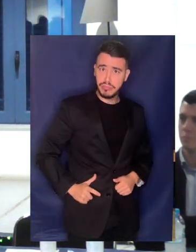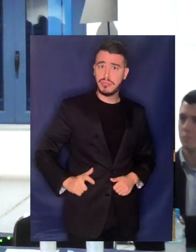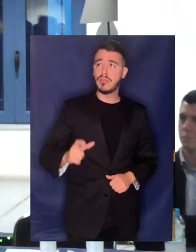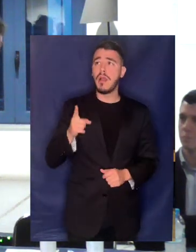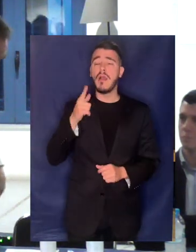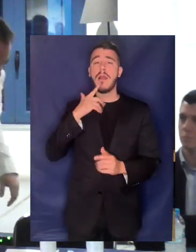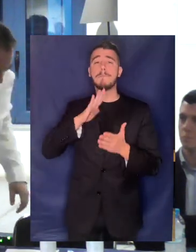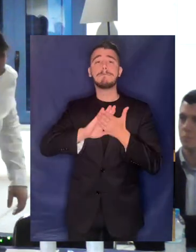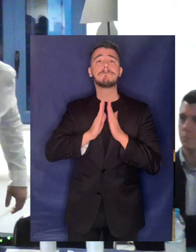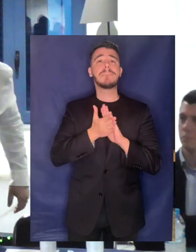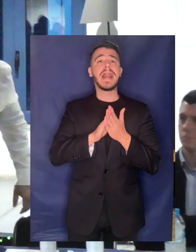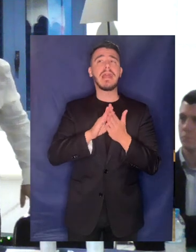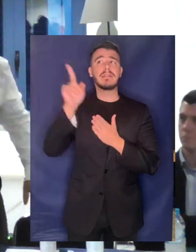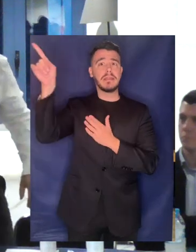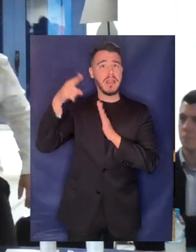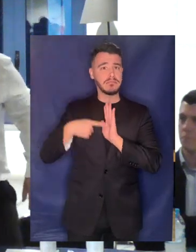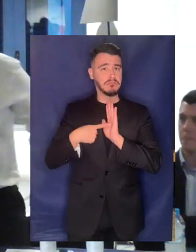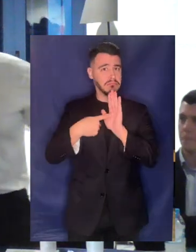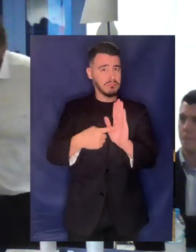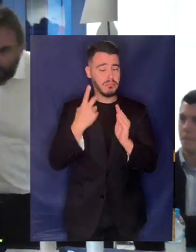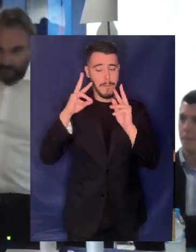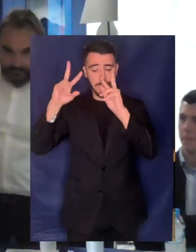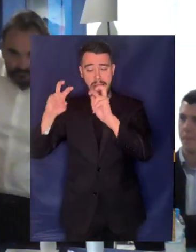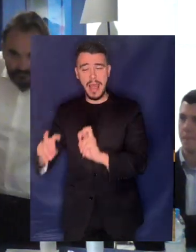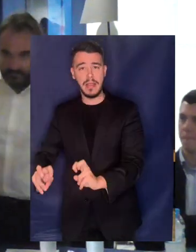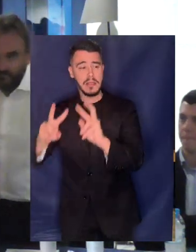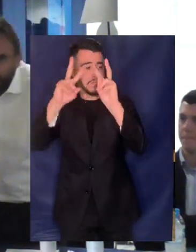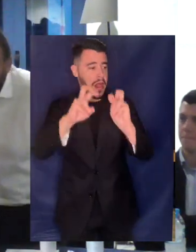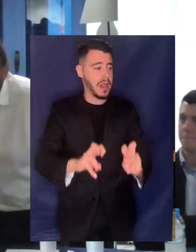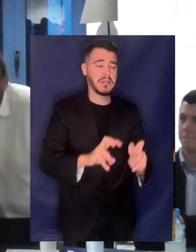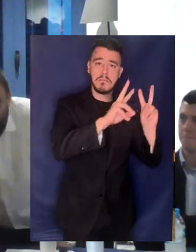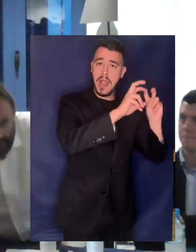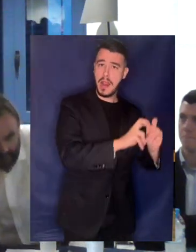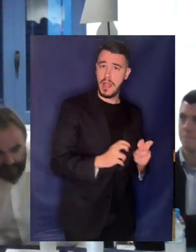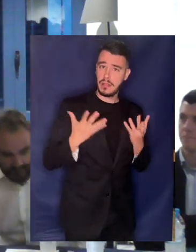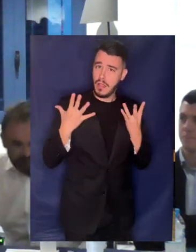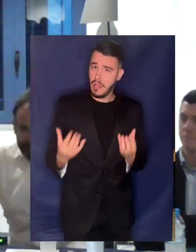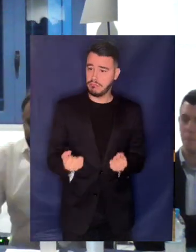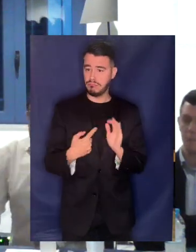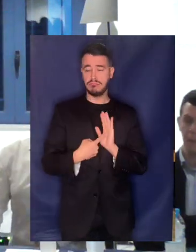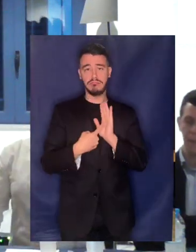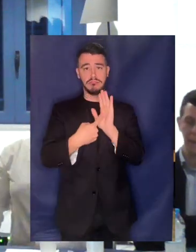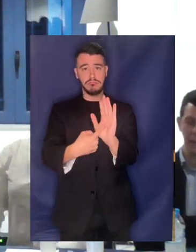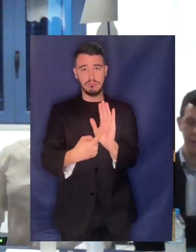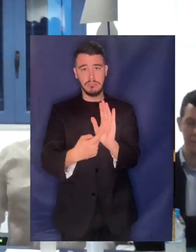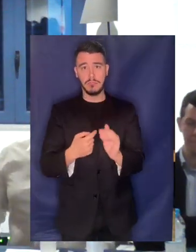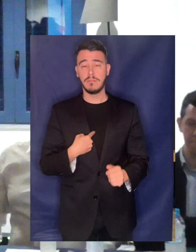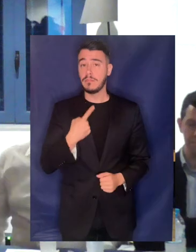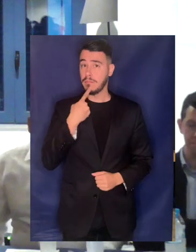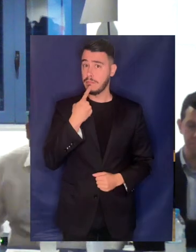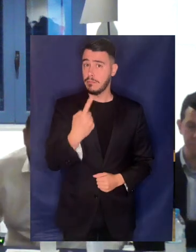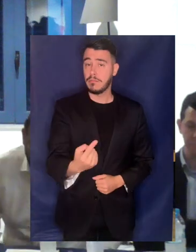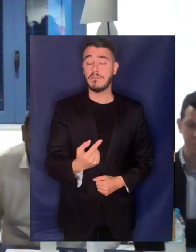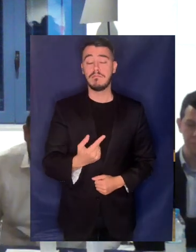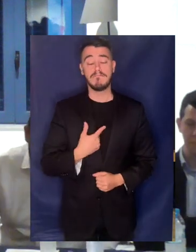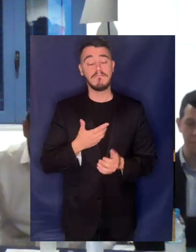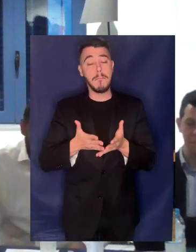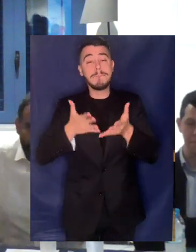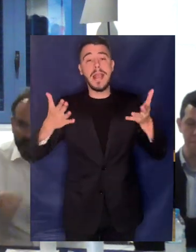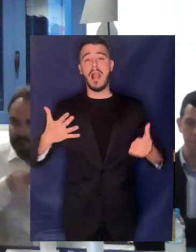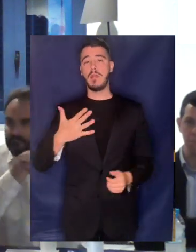Διεθνώς, με στοιχειοθετημένες μελέτες και γι' αυτό εγώ θα ήθελα να πω ένα μεγάλο ευχαριστώ και συγχαρητήρια στην ομάδα που